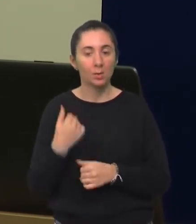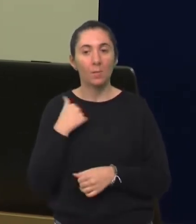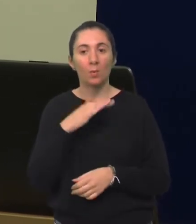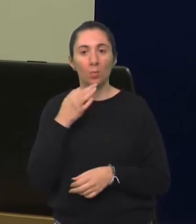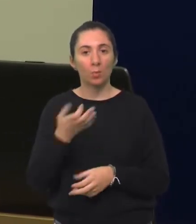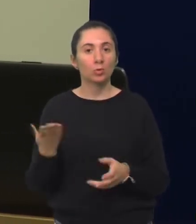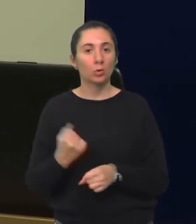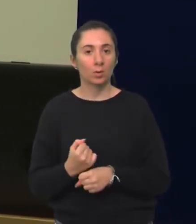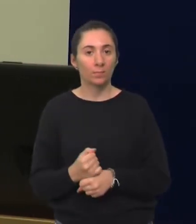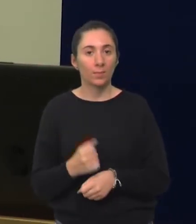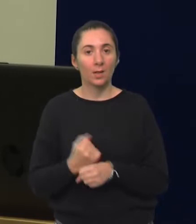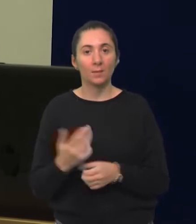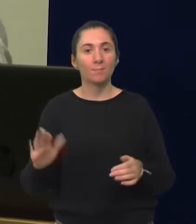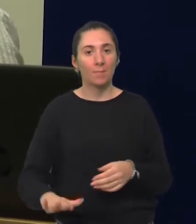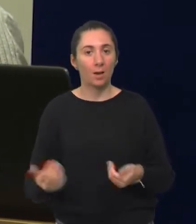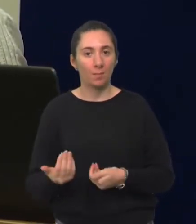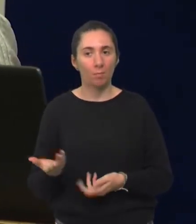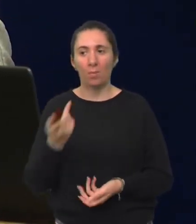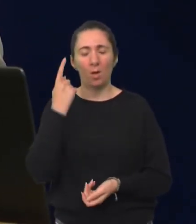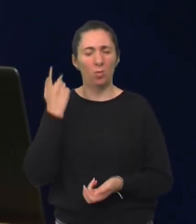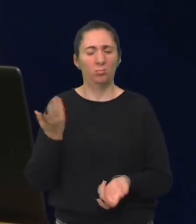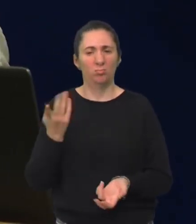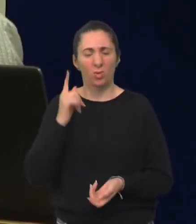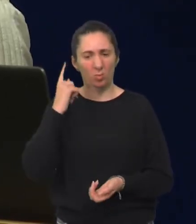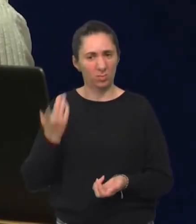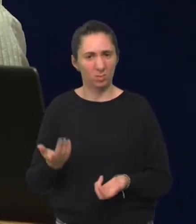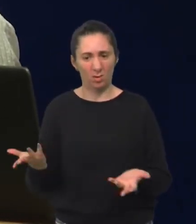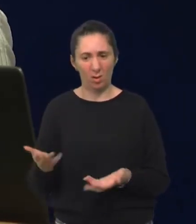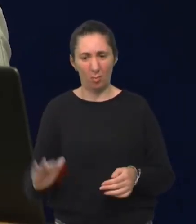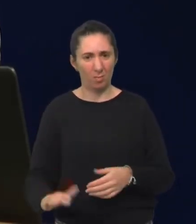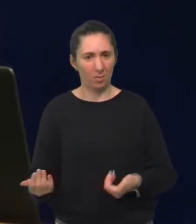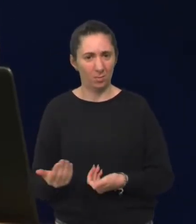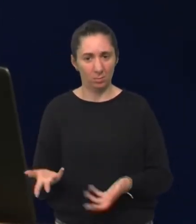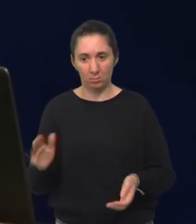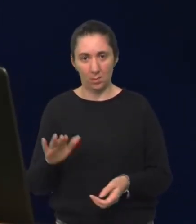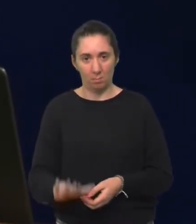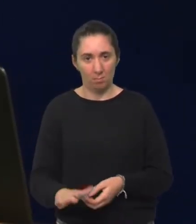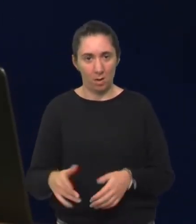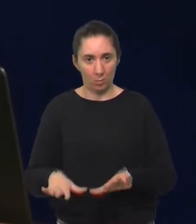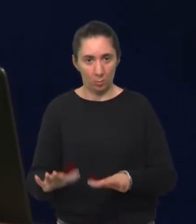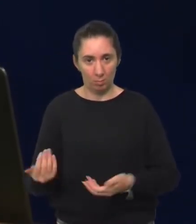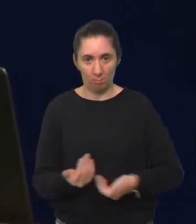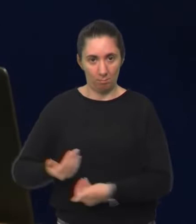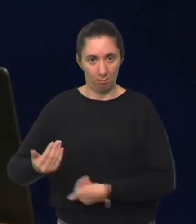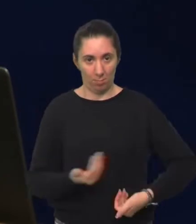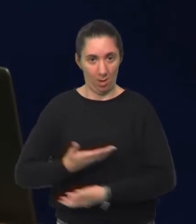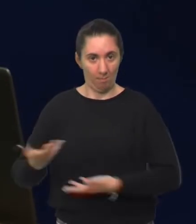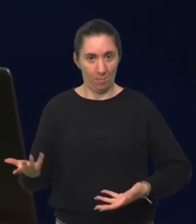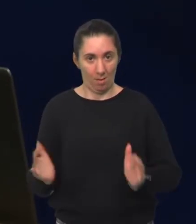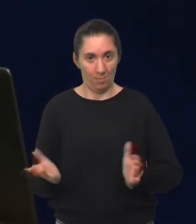često pitaju što radiš? Da ja kažem radim s malim bebama. Kako to misliš? Kako s malim bebama? Da ja kažem pa s malim ljudima. Male bebe, znaš beba.